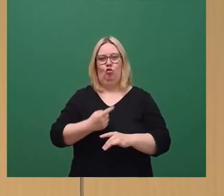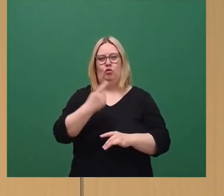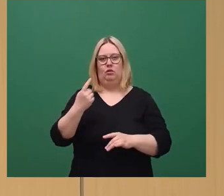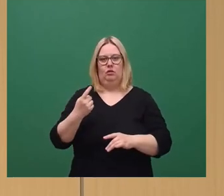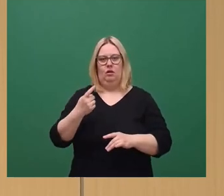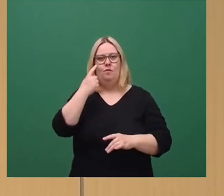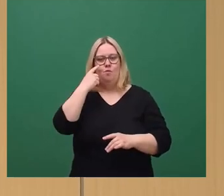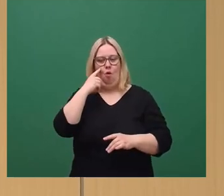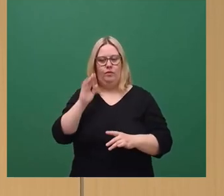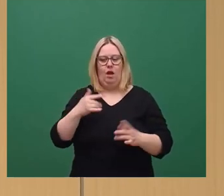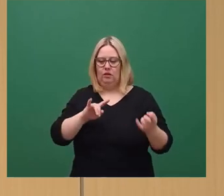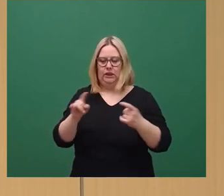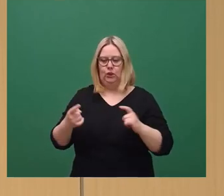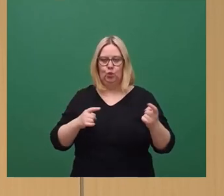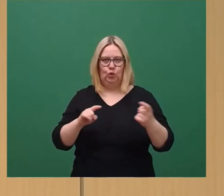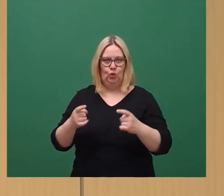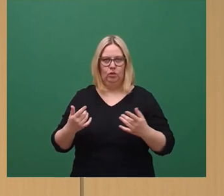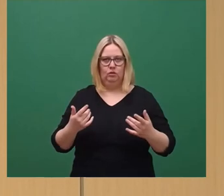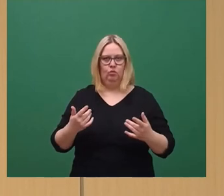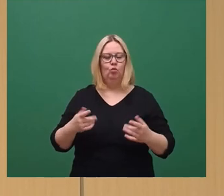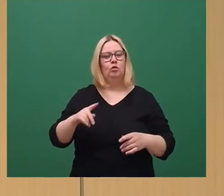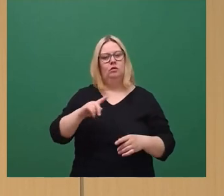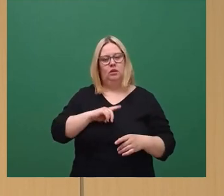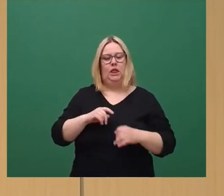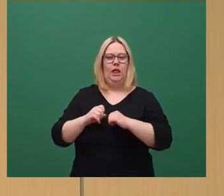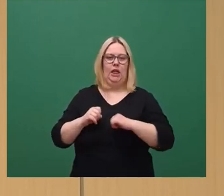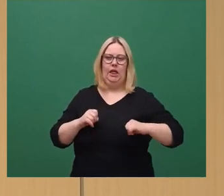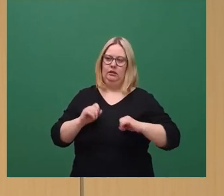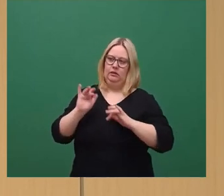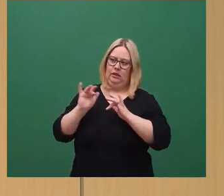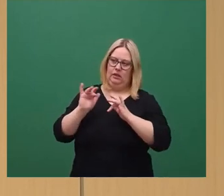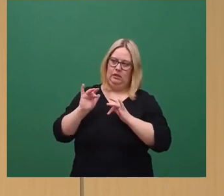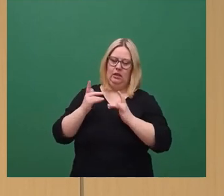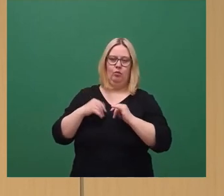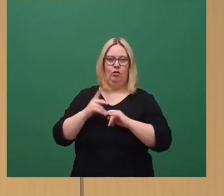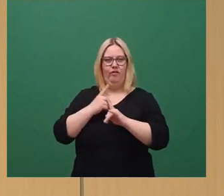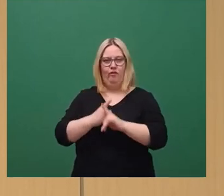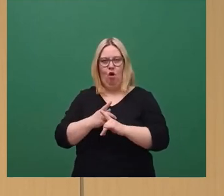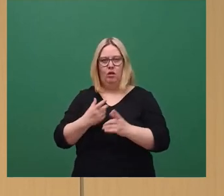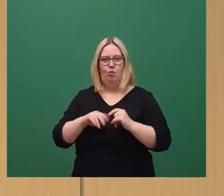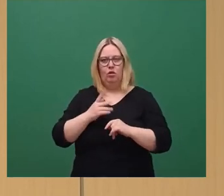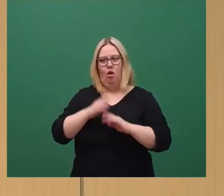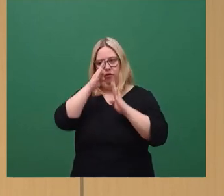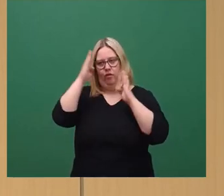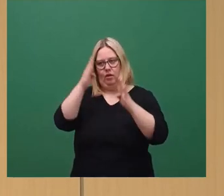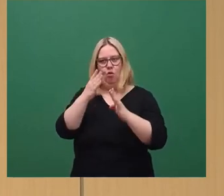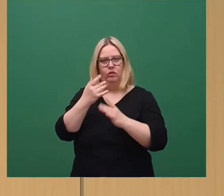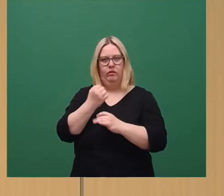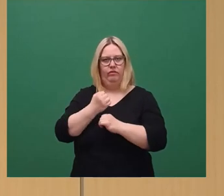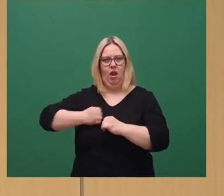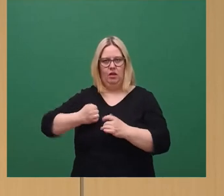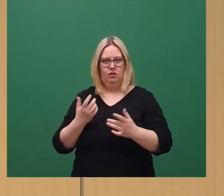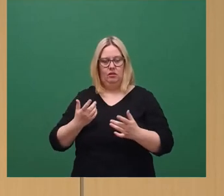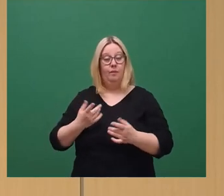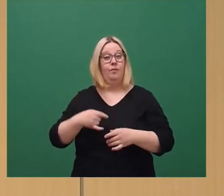des Stadtrates diskutiert wird, kritisiert die Linksfraktion die nachteiligen Folgen der verletzten Vertraulichkeit. Aber mit der